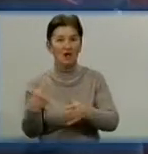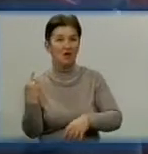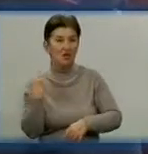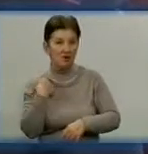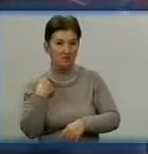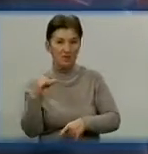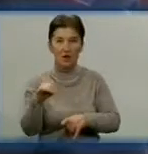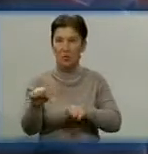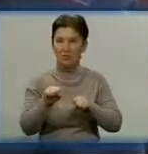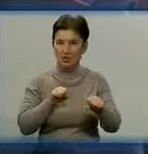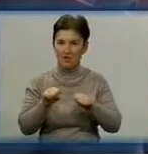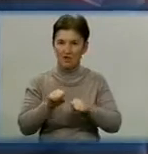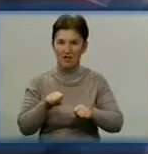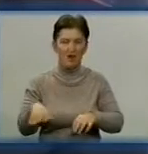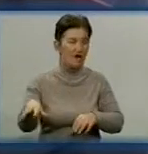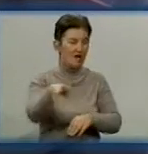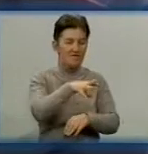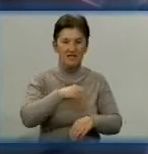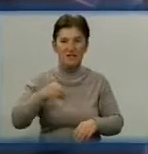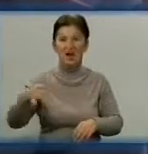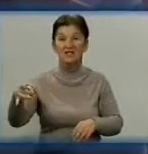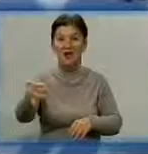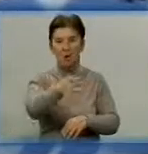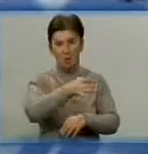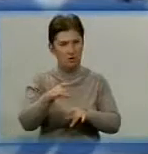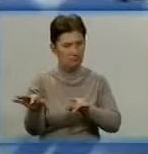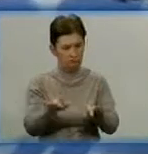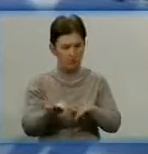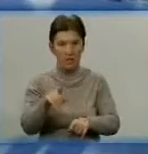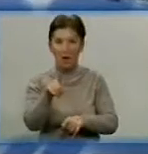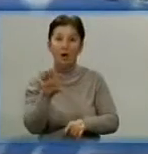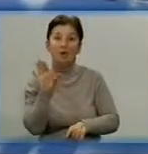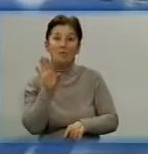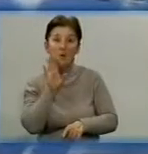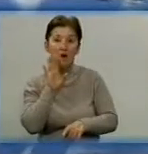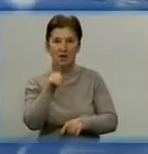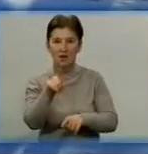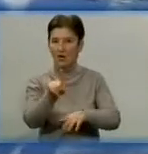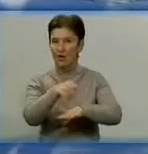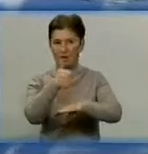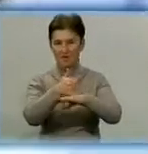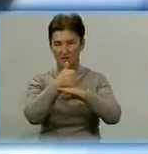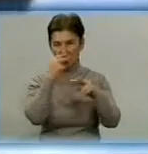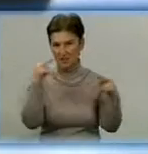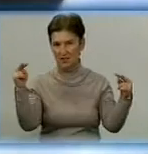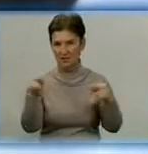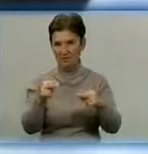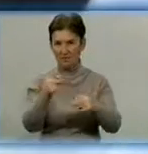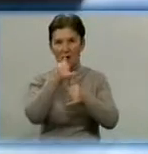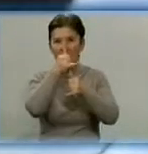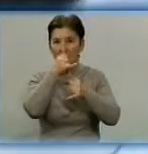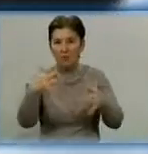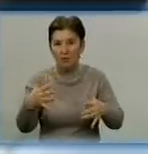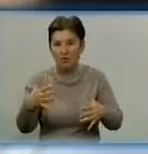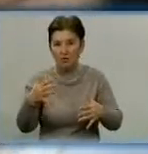управління ДАІ, і всі районі відділення ДАІ були задіяні. Мати хлопчика – головний свідок ДТП. Не може пригадати ні номера, ні